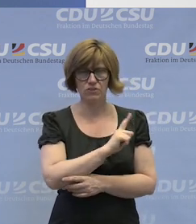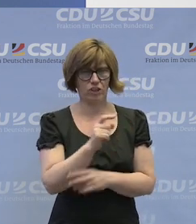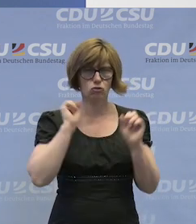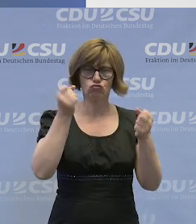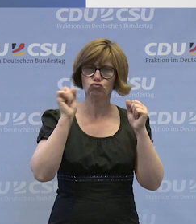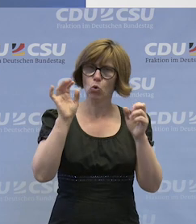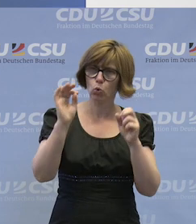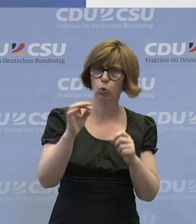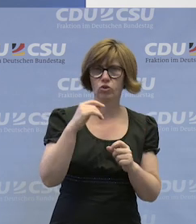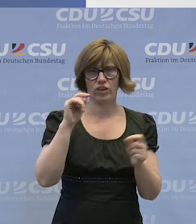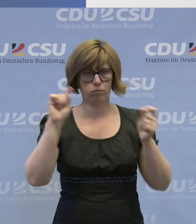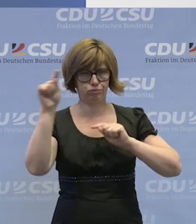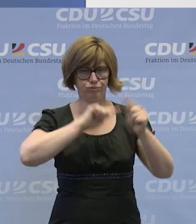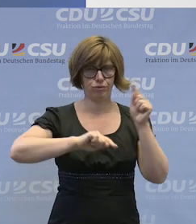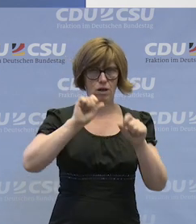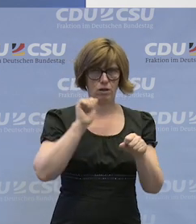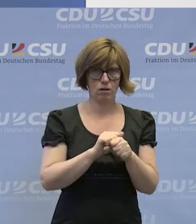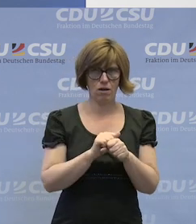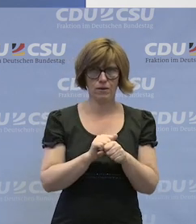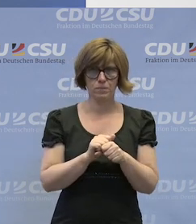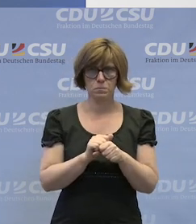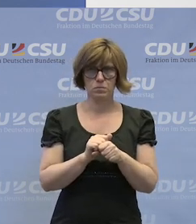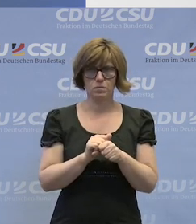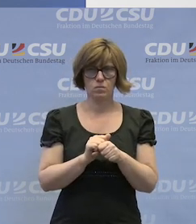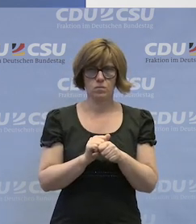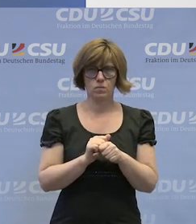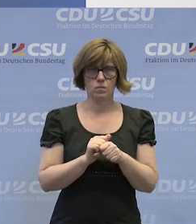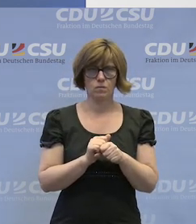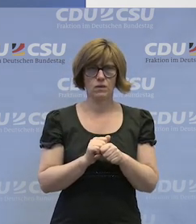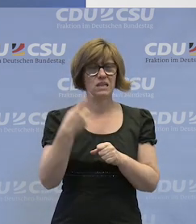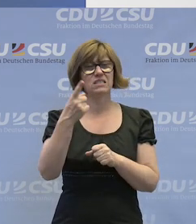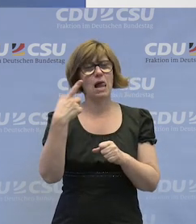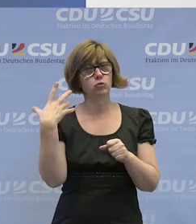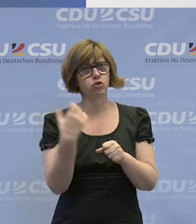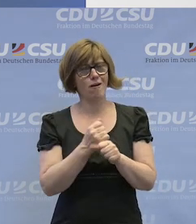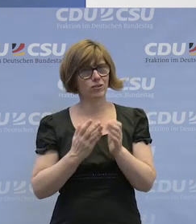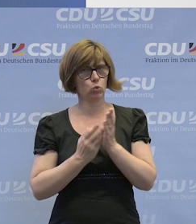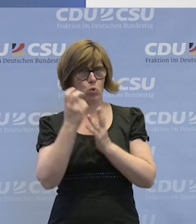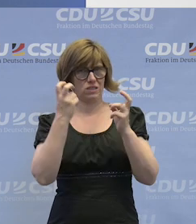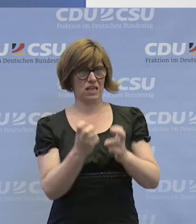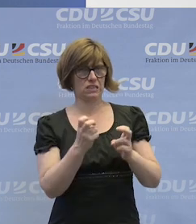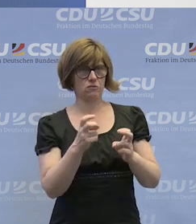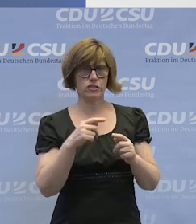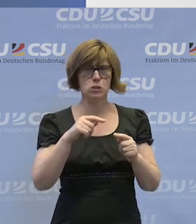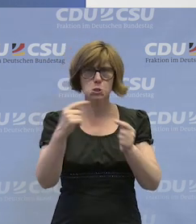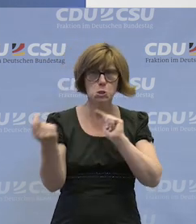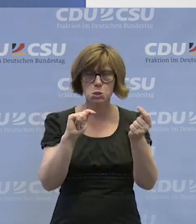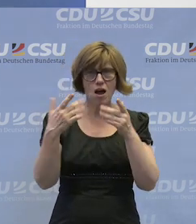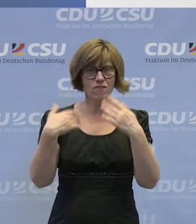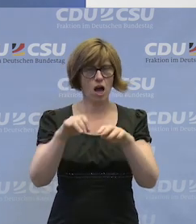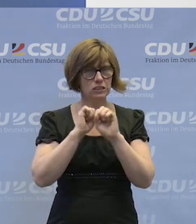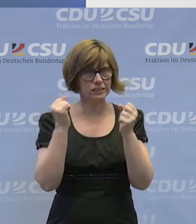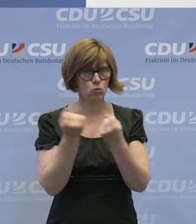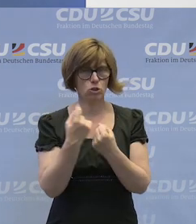Fuß mit dem Mund. Was haben Sie denn durchgesetzt oder was haben Sie erstritten? Wo gab es eine